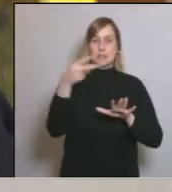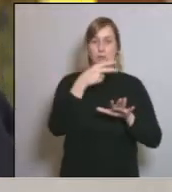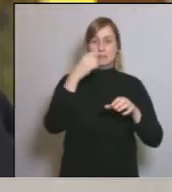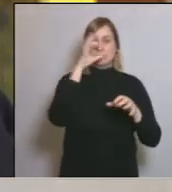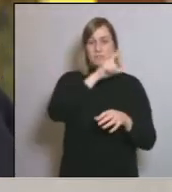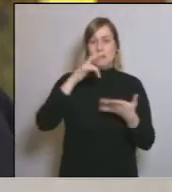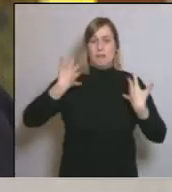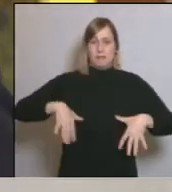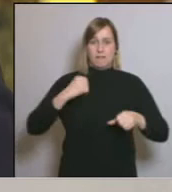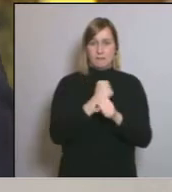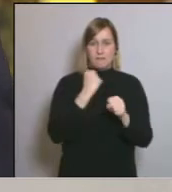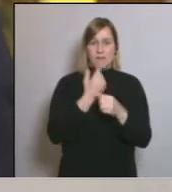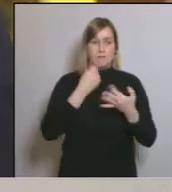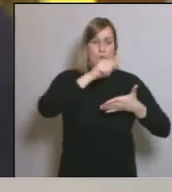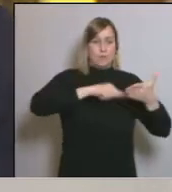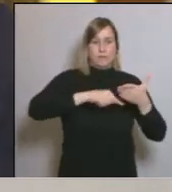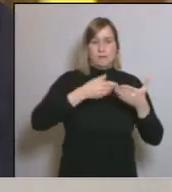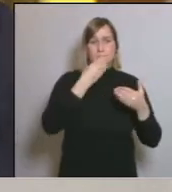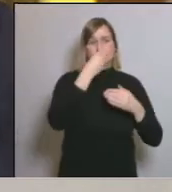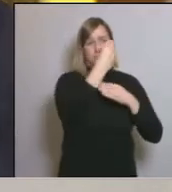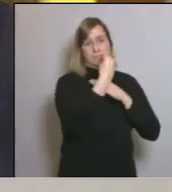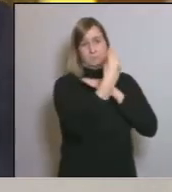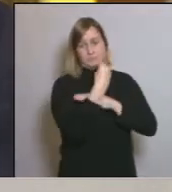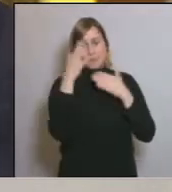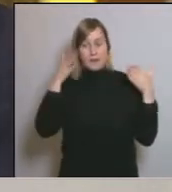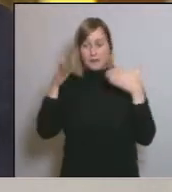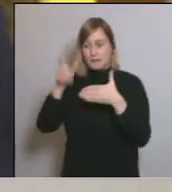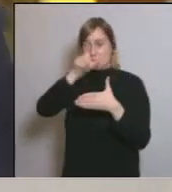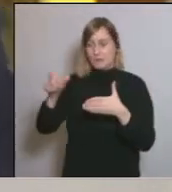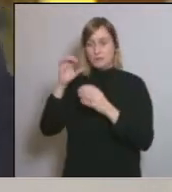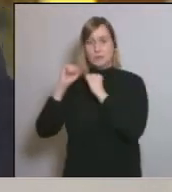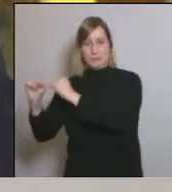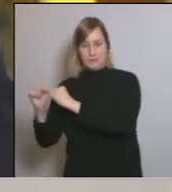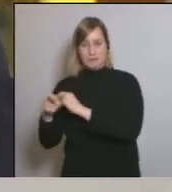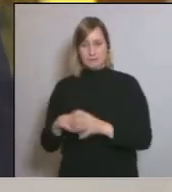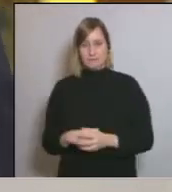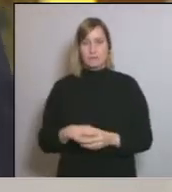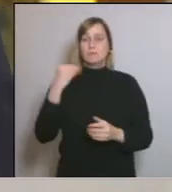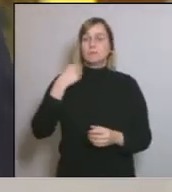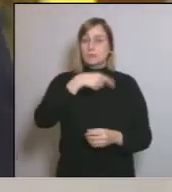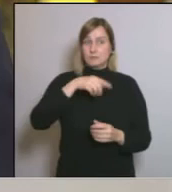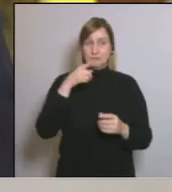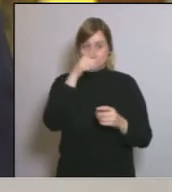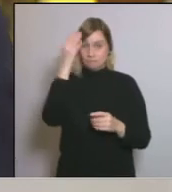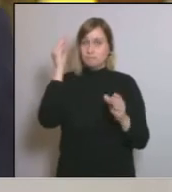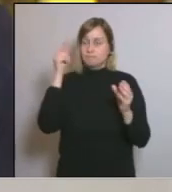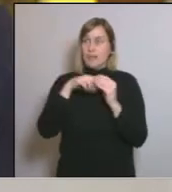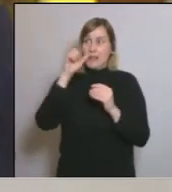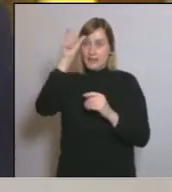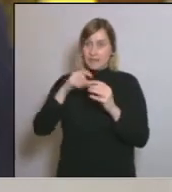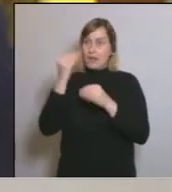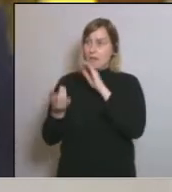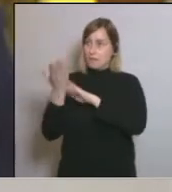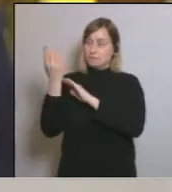i que necessitin contractar ajuda per atendre persones dependents. Doncs cal seguir aquest camí, cal seguir aquest